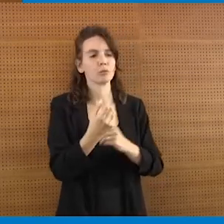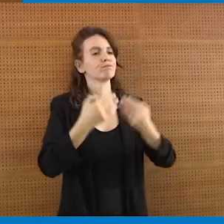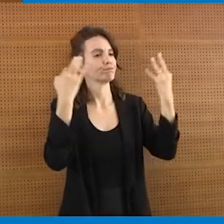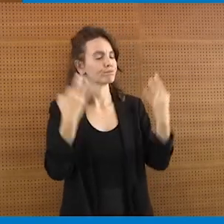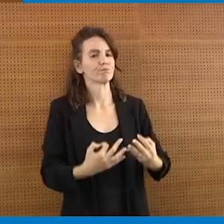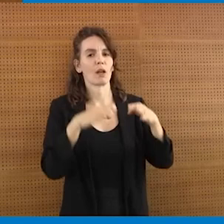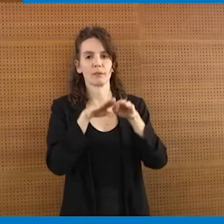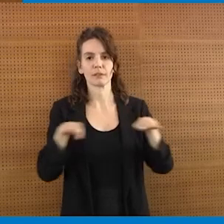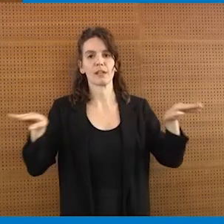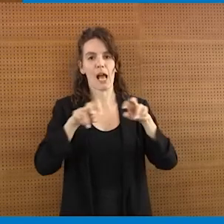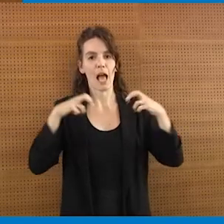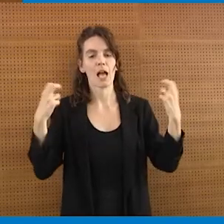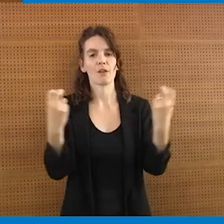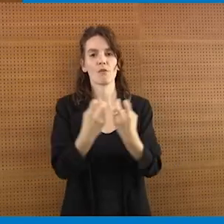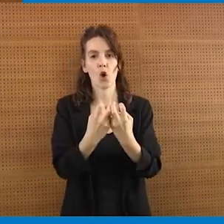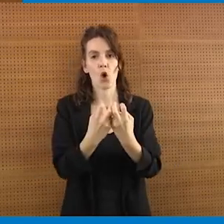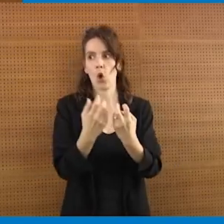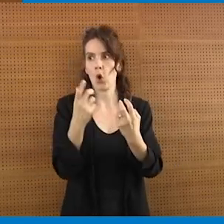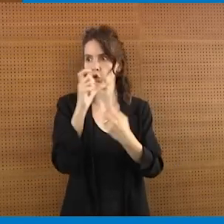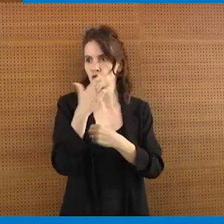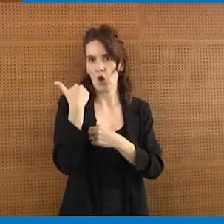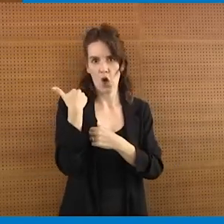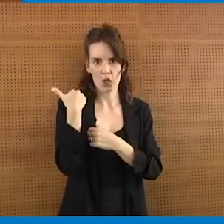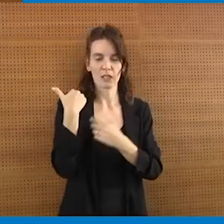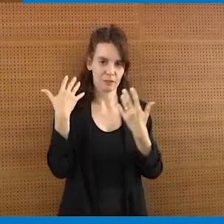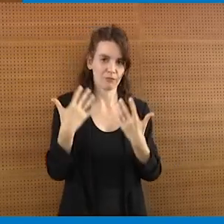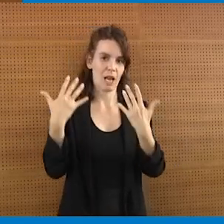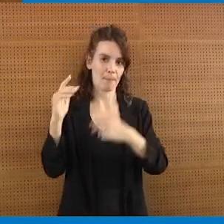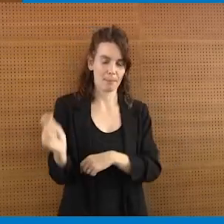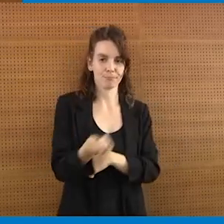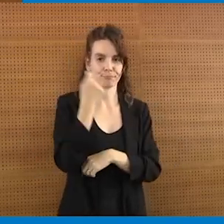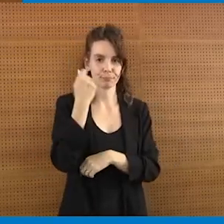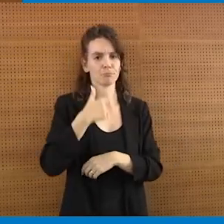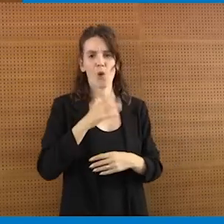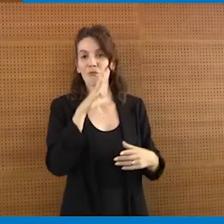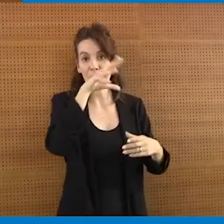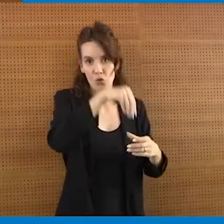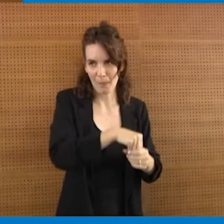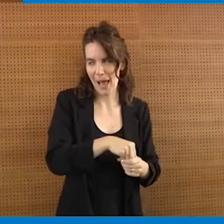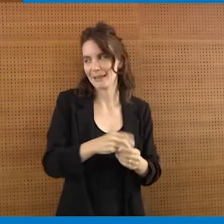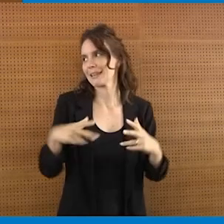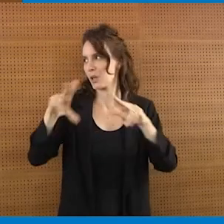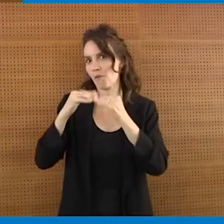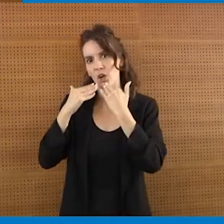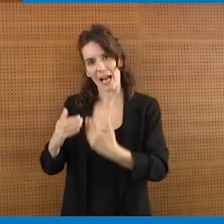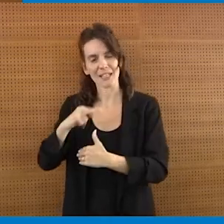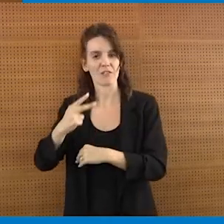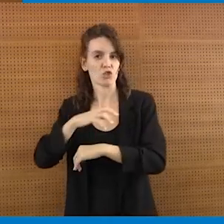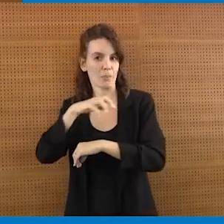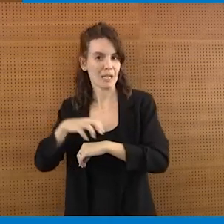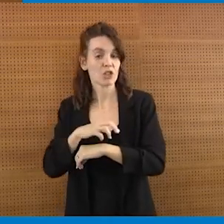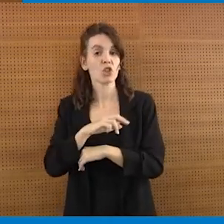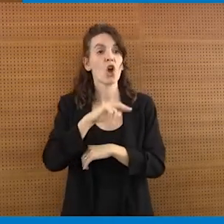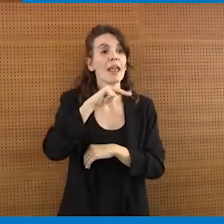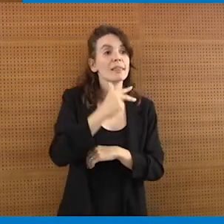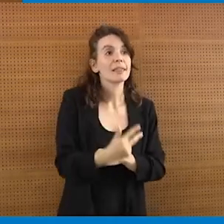Nazionale del terzo settore di pochi giorni fa e mi onoro di poterne far parte anche per questo ringrazio la Vice Ministro, terzo settore sport sicuramente potrà